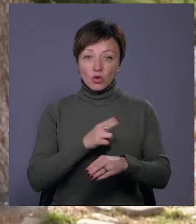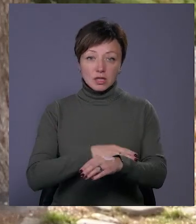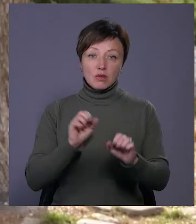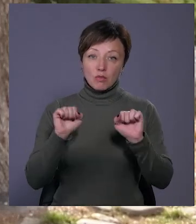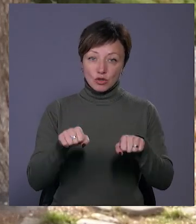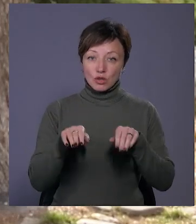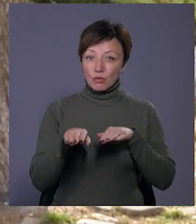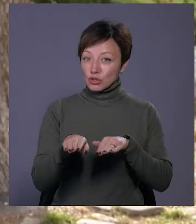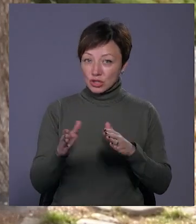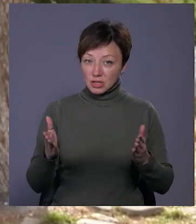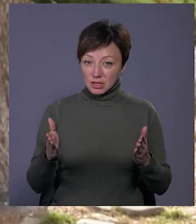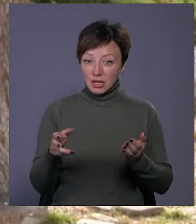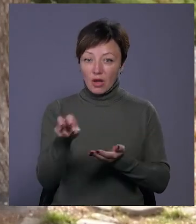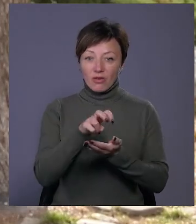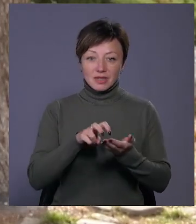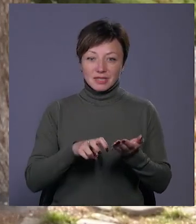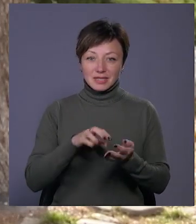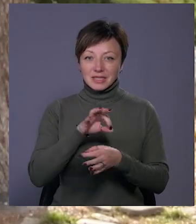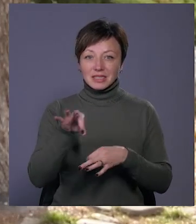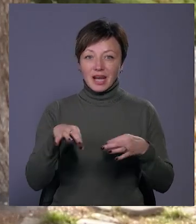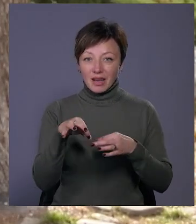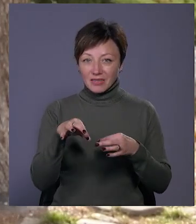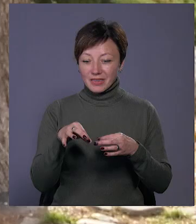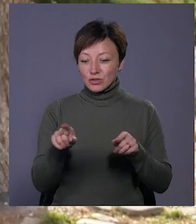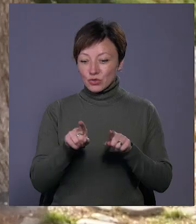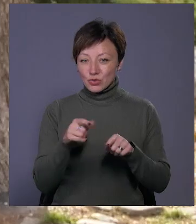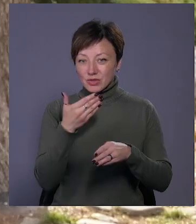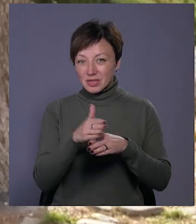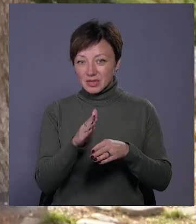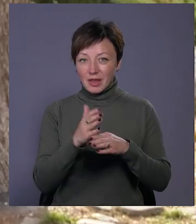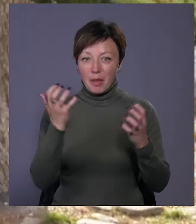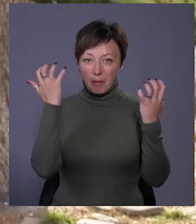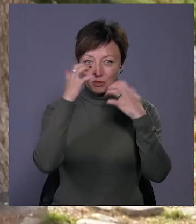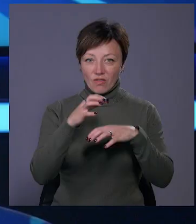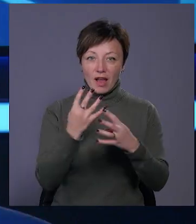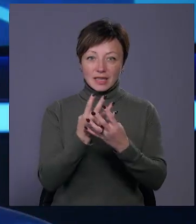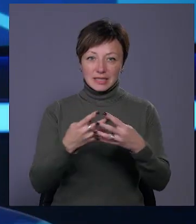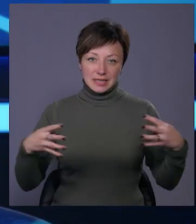також і пошити на оверлоку. Зайвих шматочків, які в нас йдуть на маскувальні сітки.